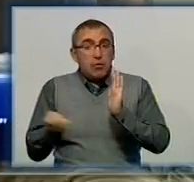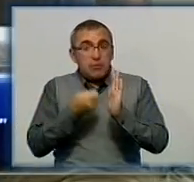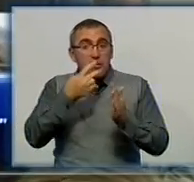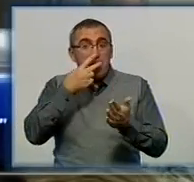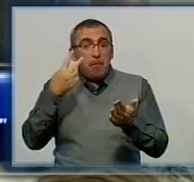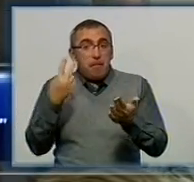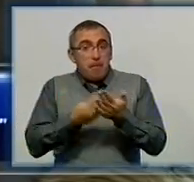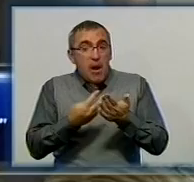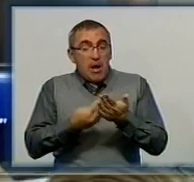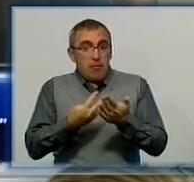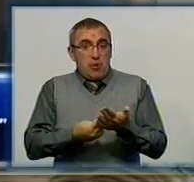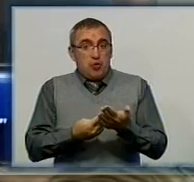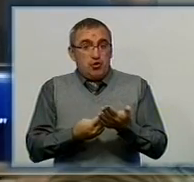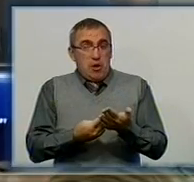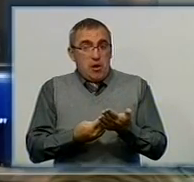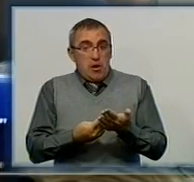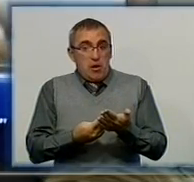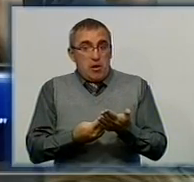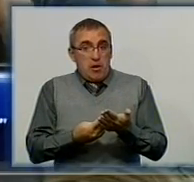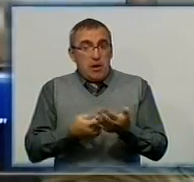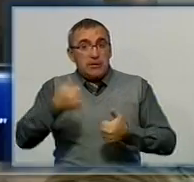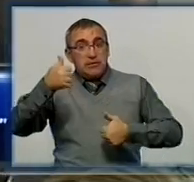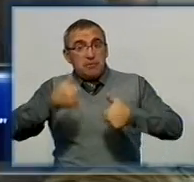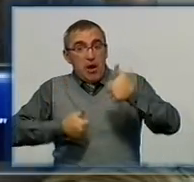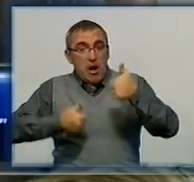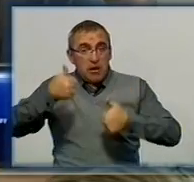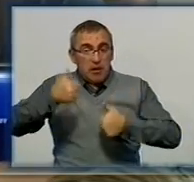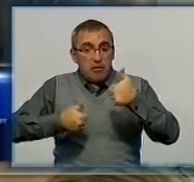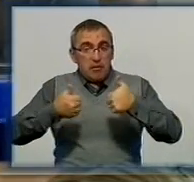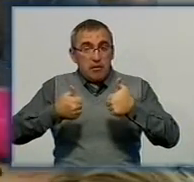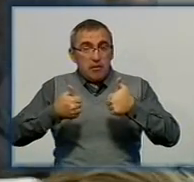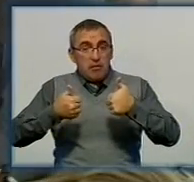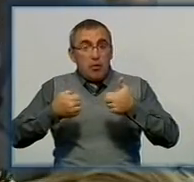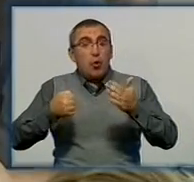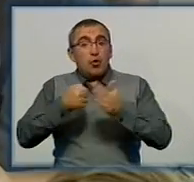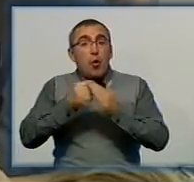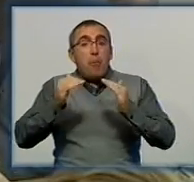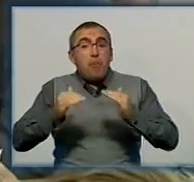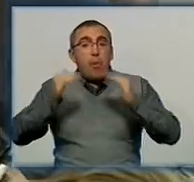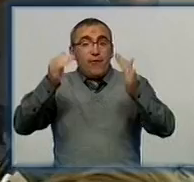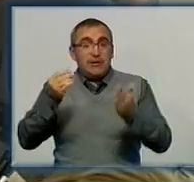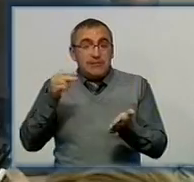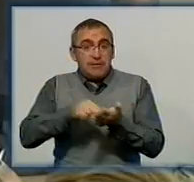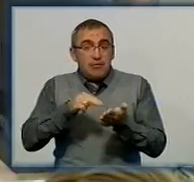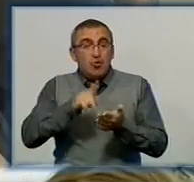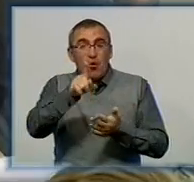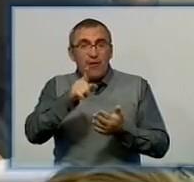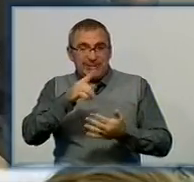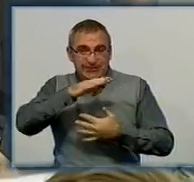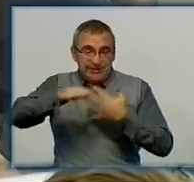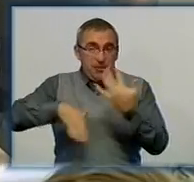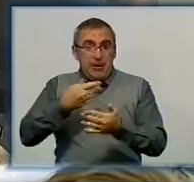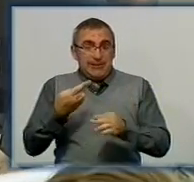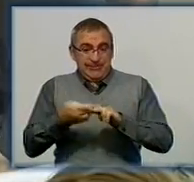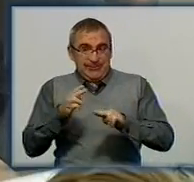передбачає змагальні тенденції до повищення ціни. І то, що ви саботуєте ці